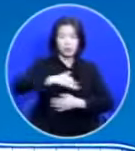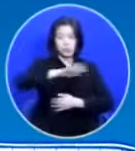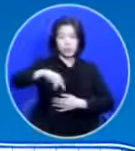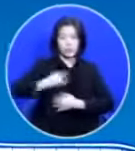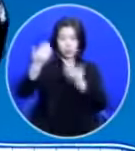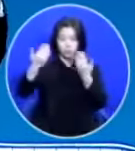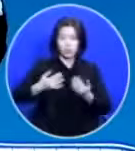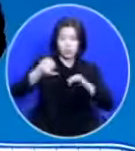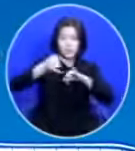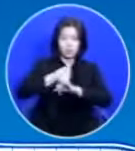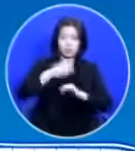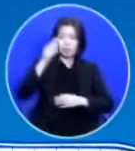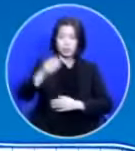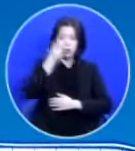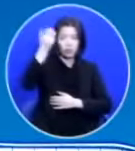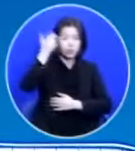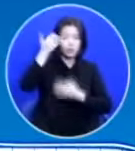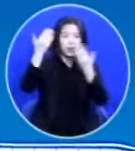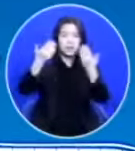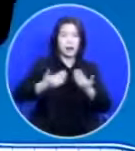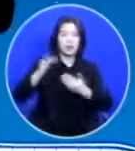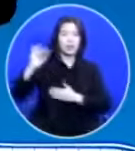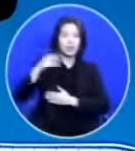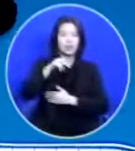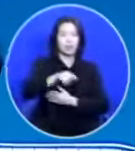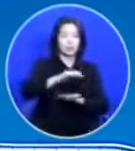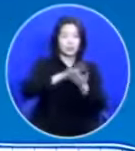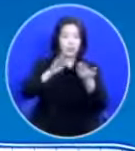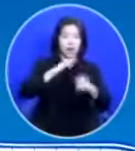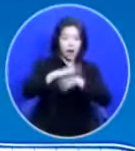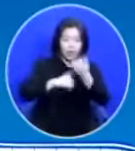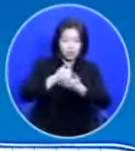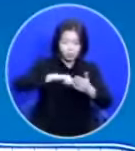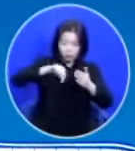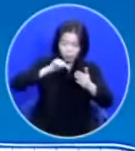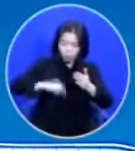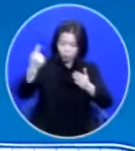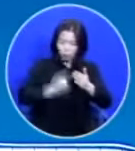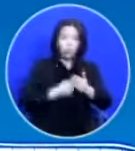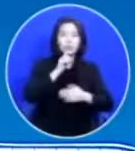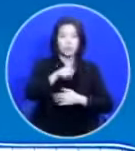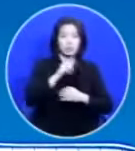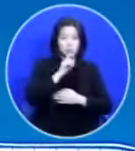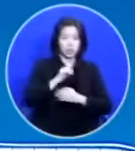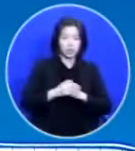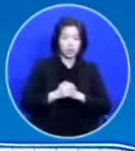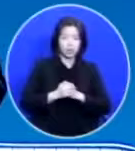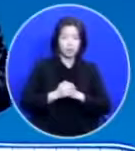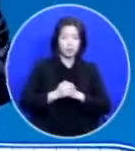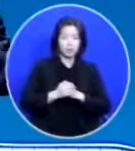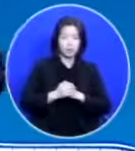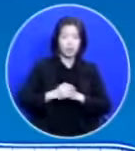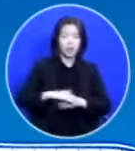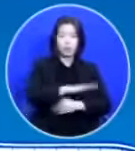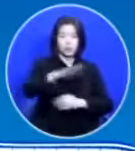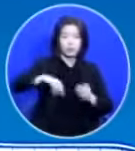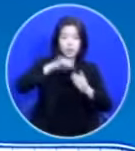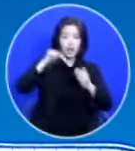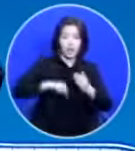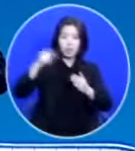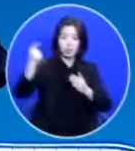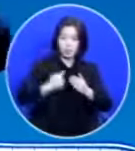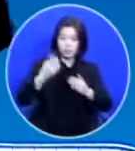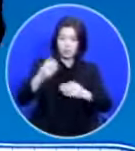약속은 성령을 받게 되는 겁니다 하나님이 우리 속에 들어오시는 거예요 우리 안에 오신